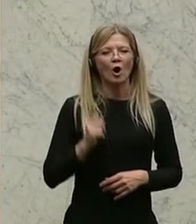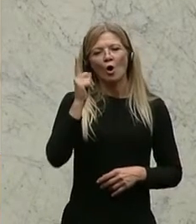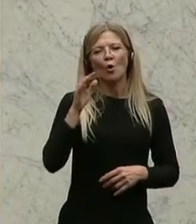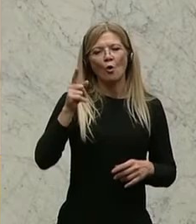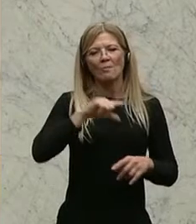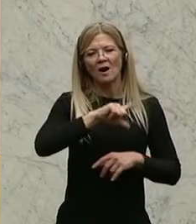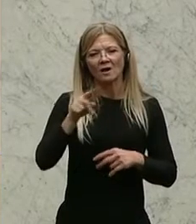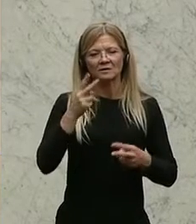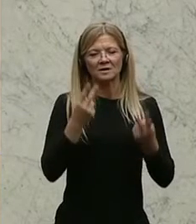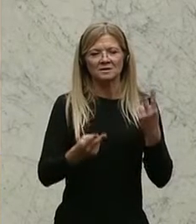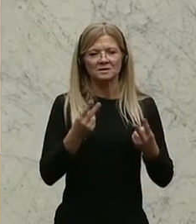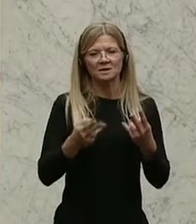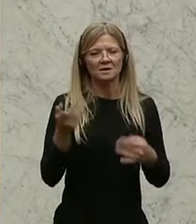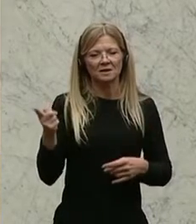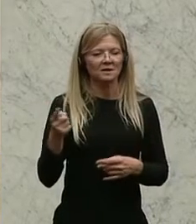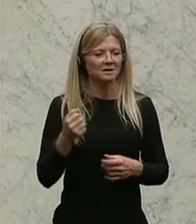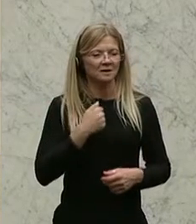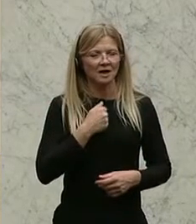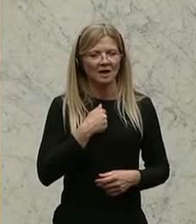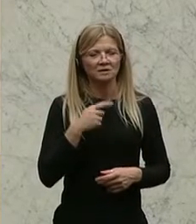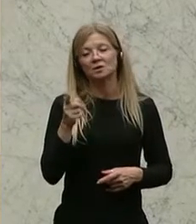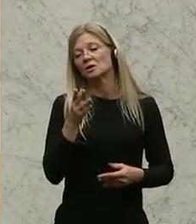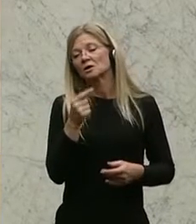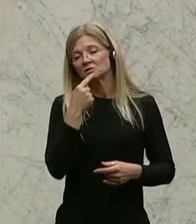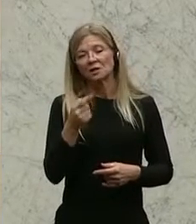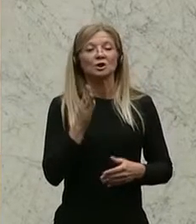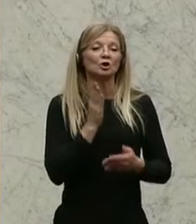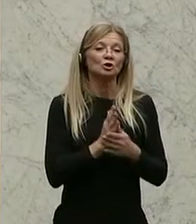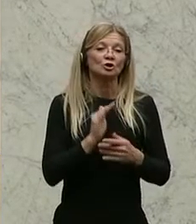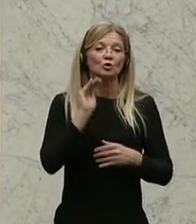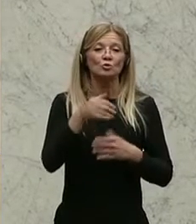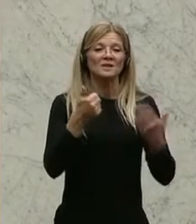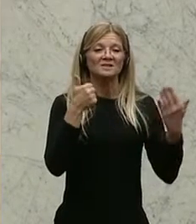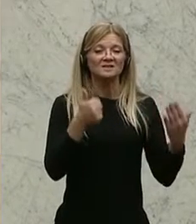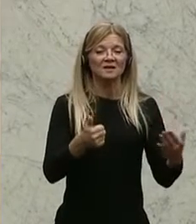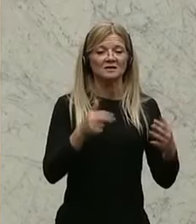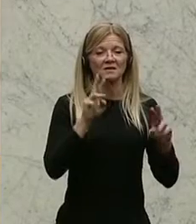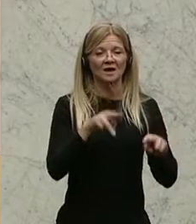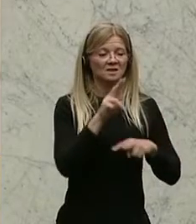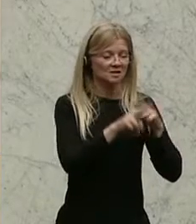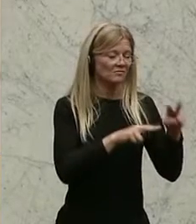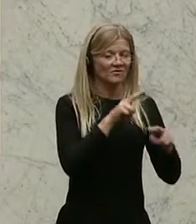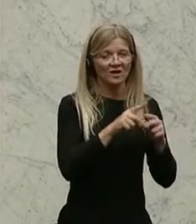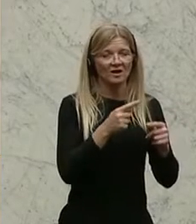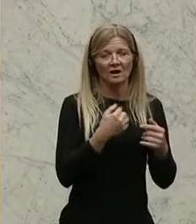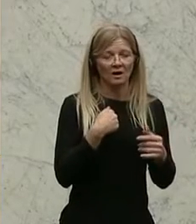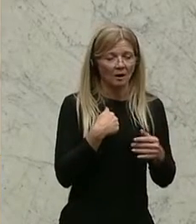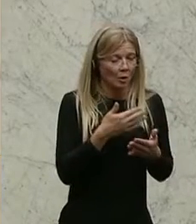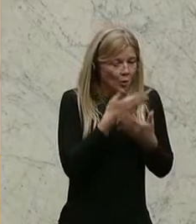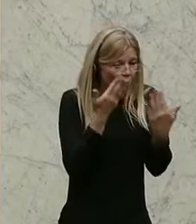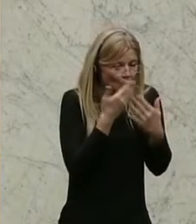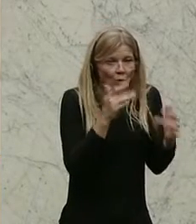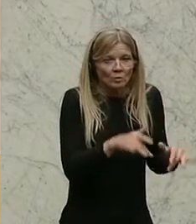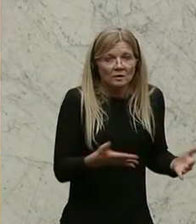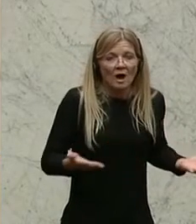über 60 Rechtspfleger im Außenstreitbereich fehlen. Und im Ausschuss nachgefragt haben Sie dann mitgeteilt, es wird also